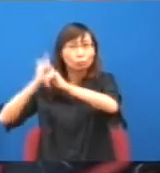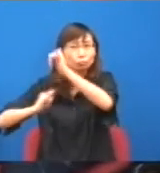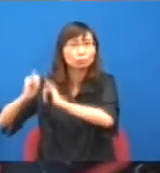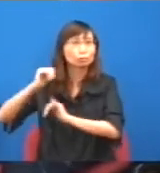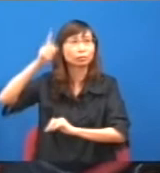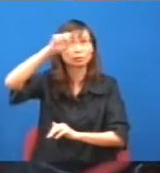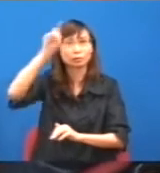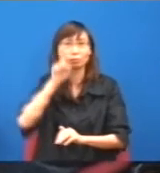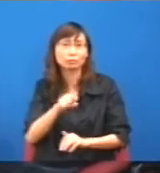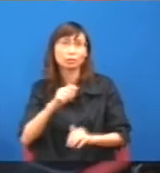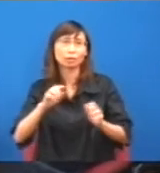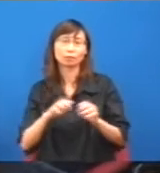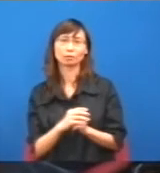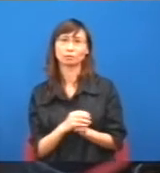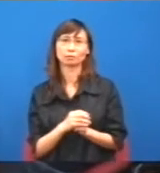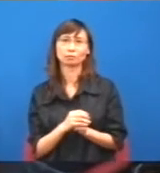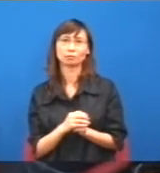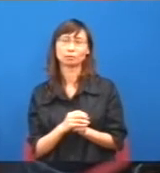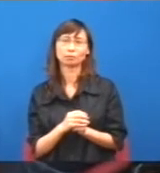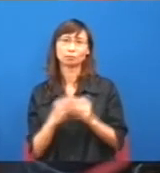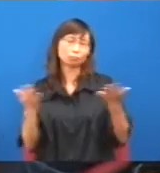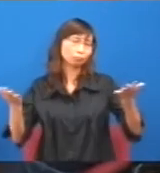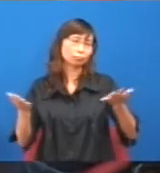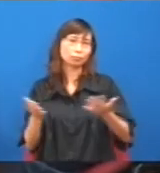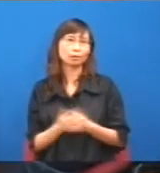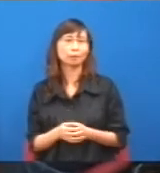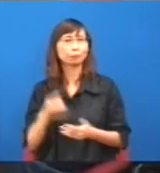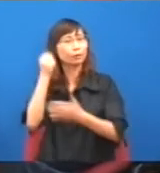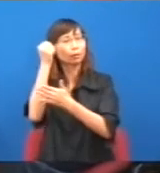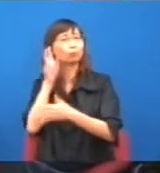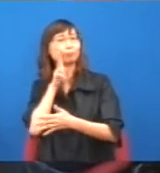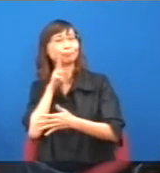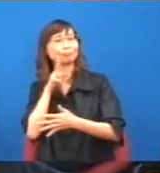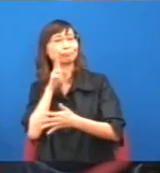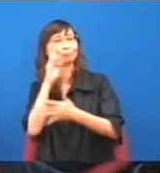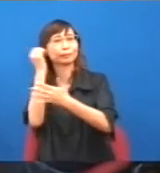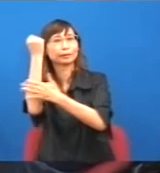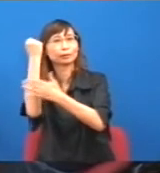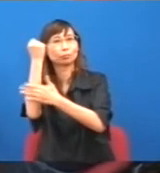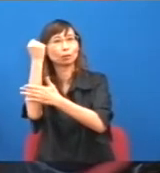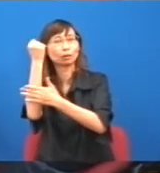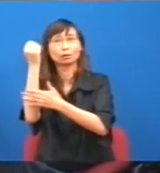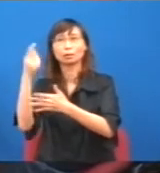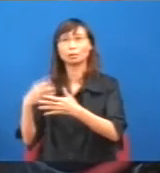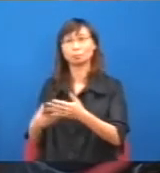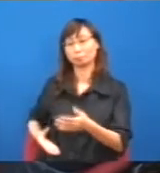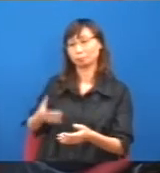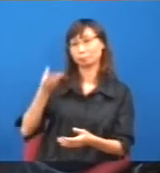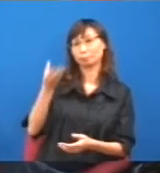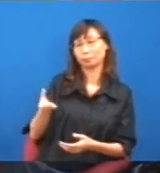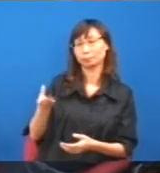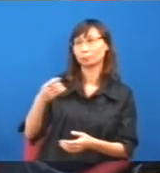現在,如果這樣算,我們示威引起了的牙齁開始,就要算,他們因為宴客,